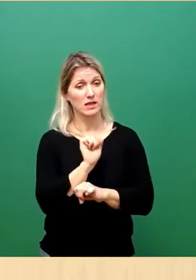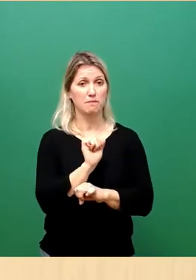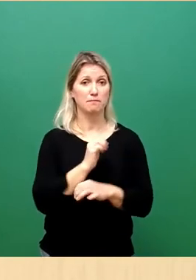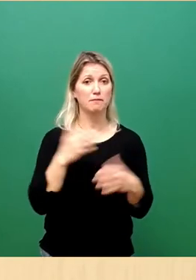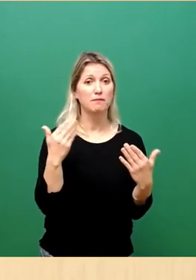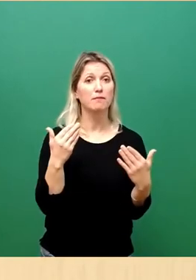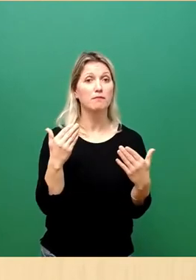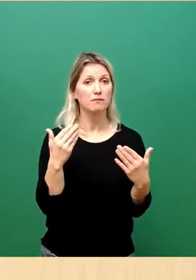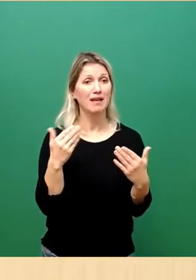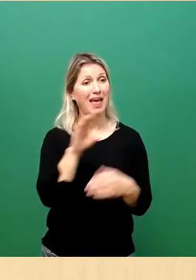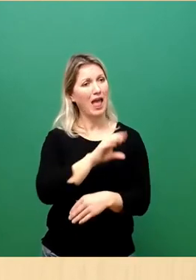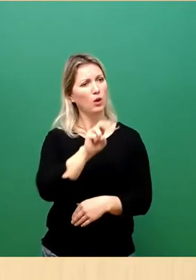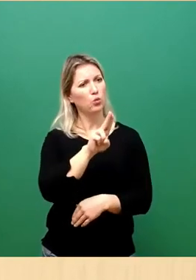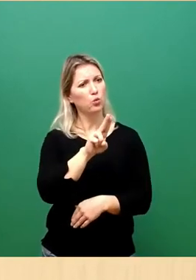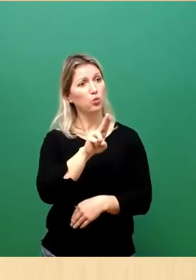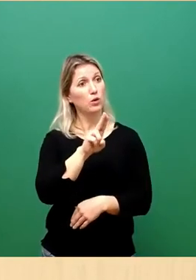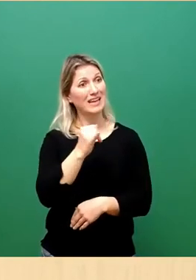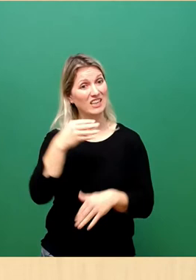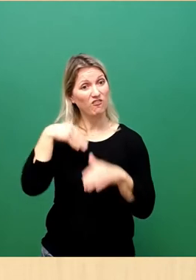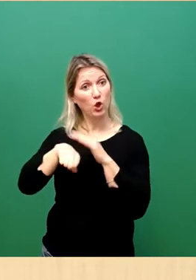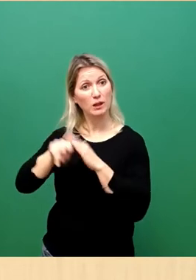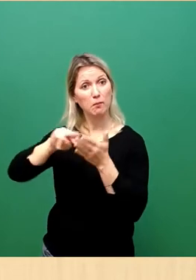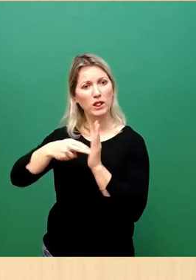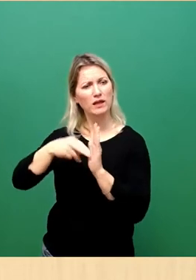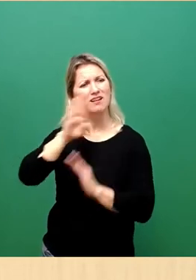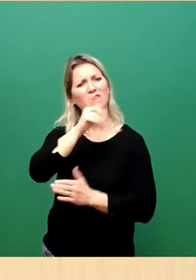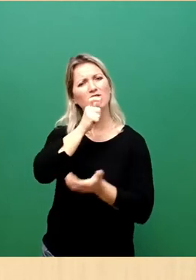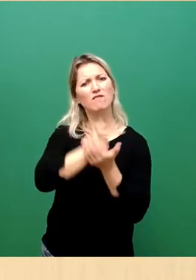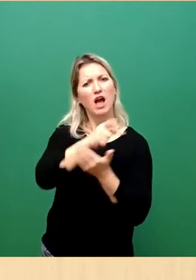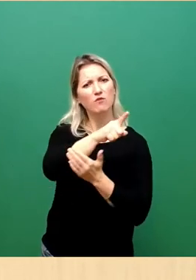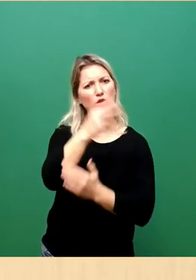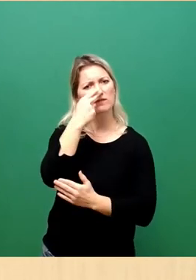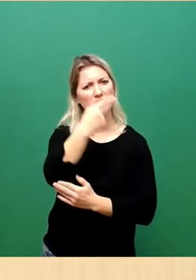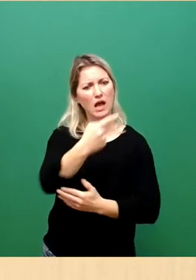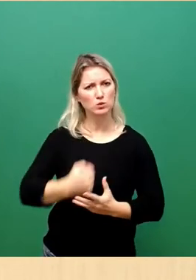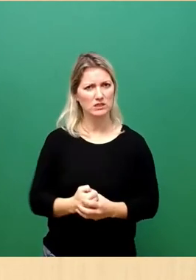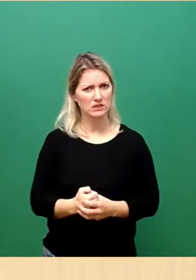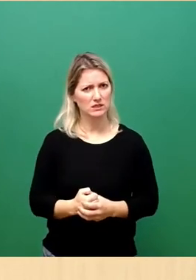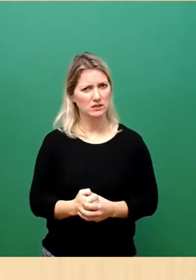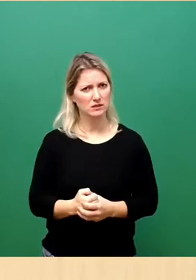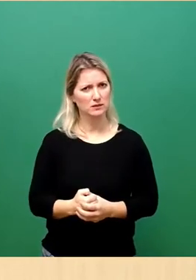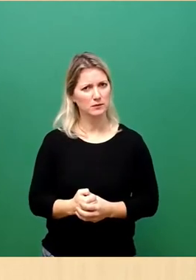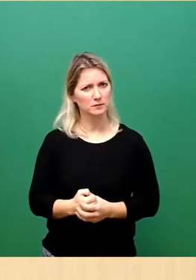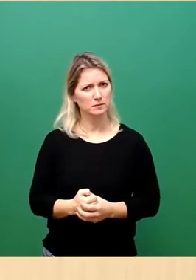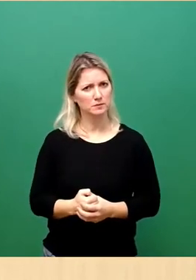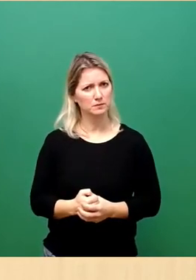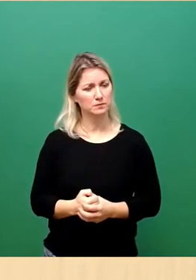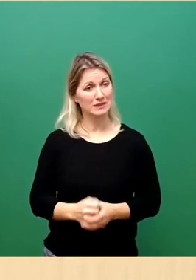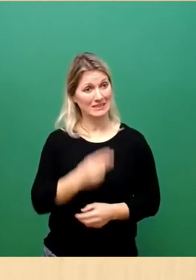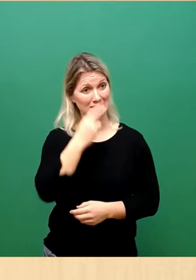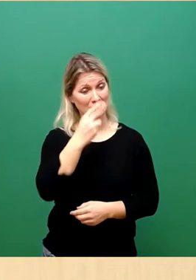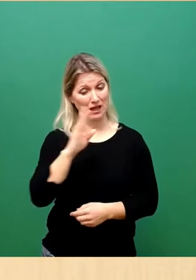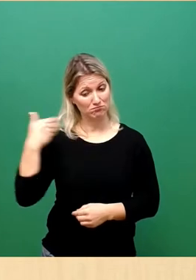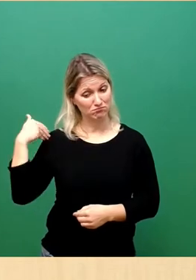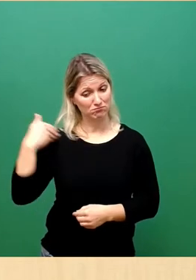Verantwortung die EU hat, gerade in der Flüchtlingspolitik. Und da muss ich einfach sagen, wenn ich mir die EU-Politik der letzten